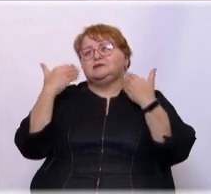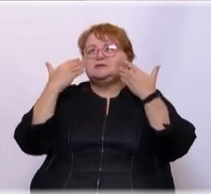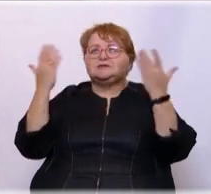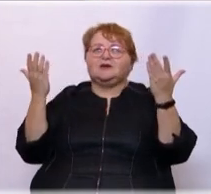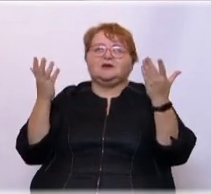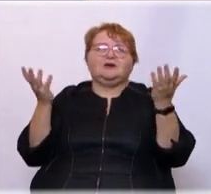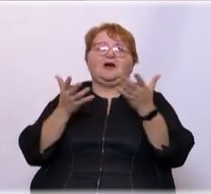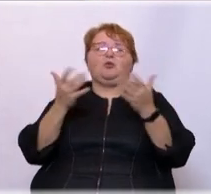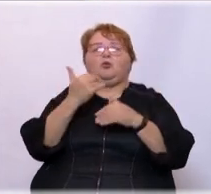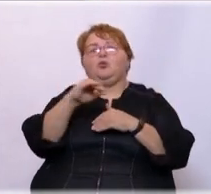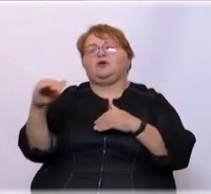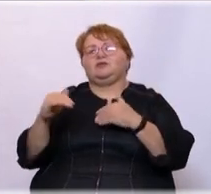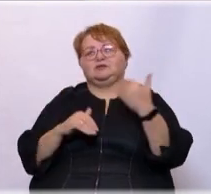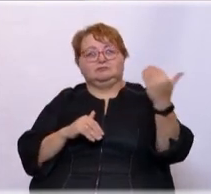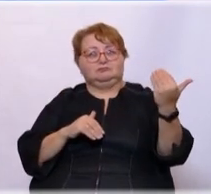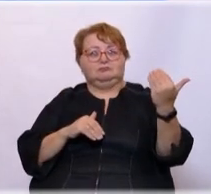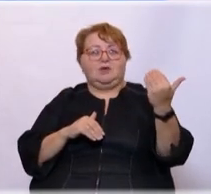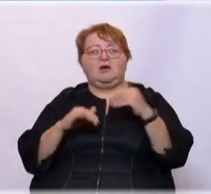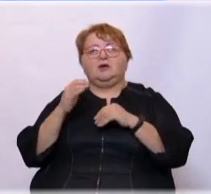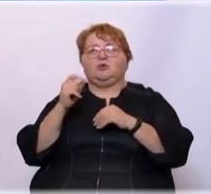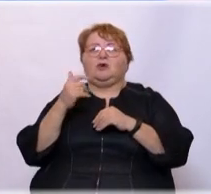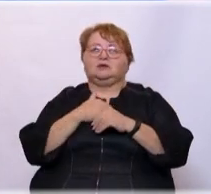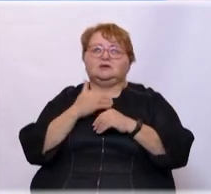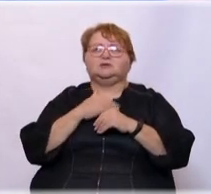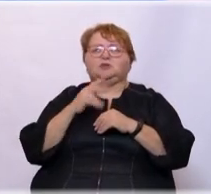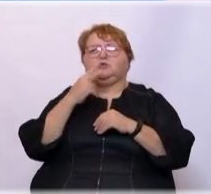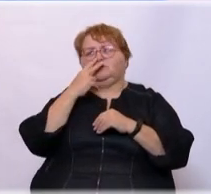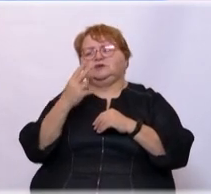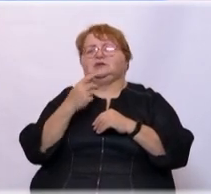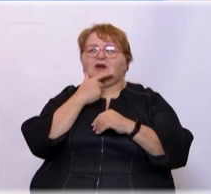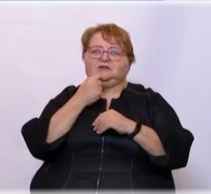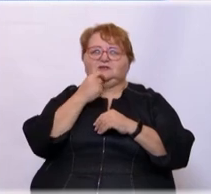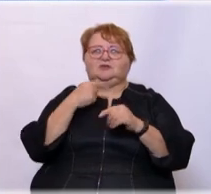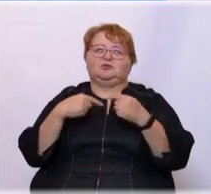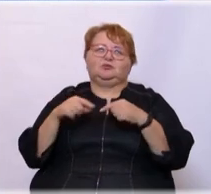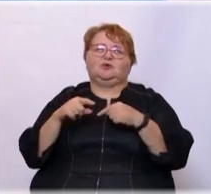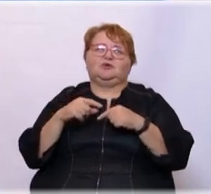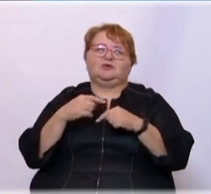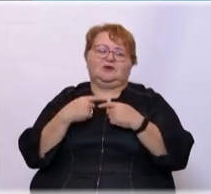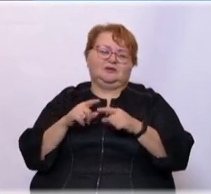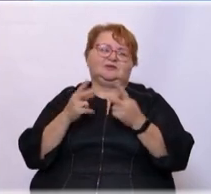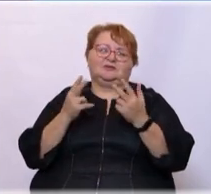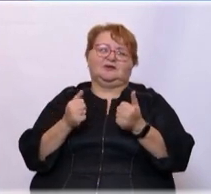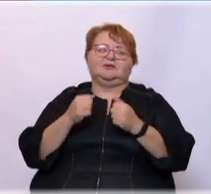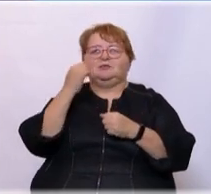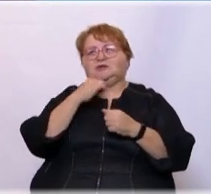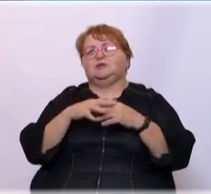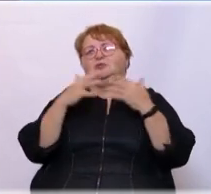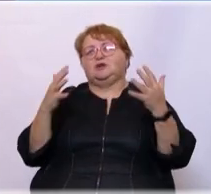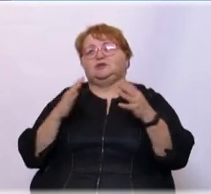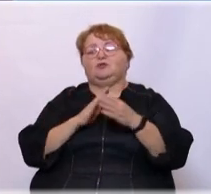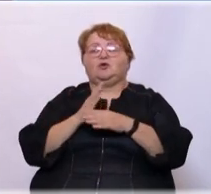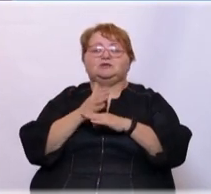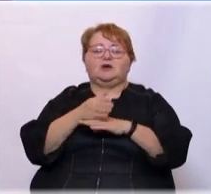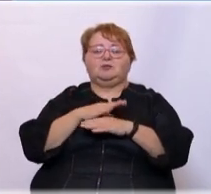сегодня, какой их уровень. Но хотел бы увидеть красивый футбол. Это однозначно. Спасибо вам большое. У нас в гостях